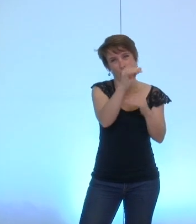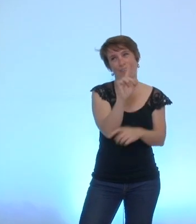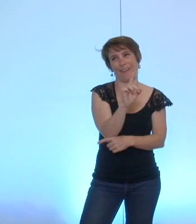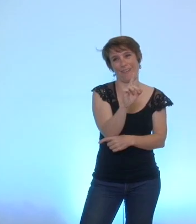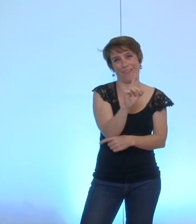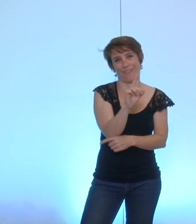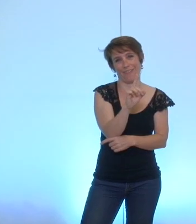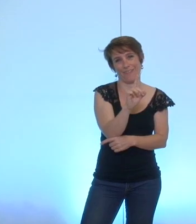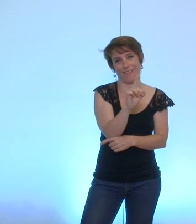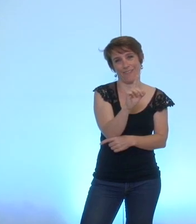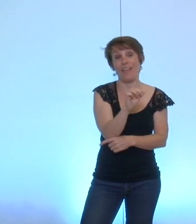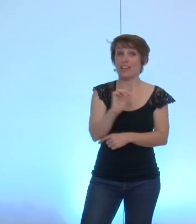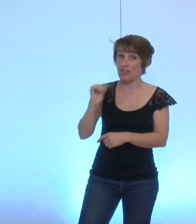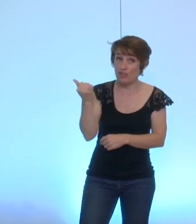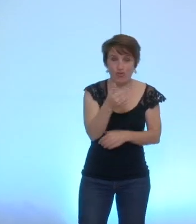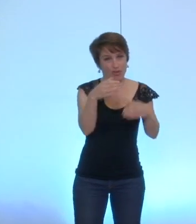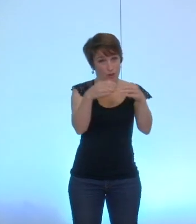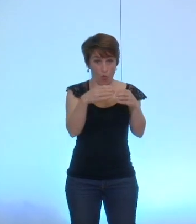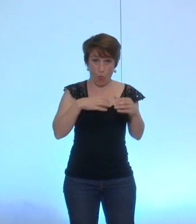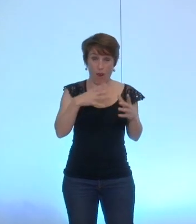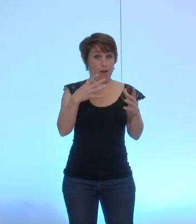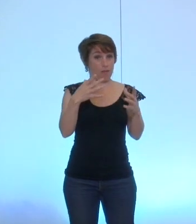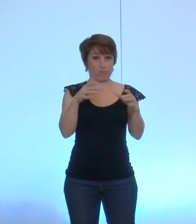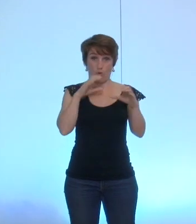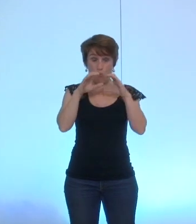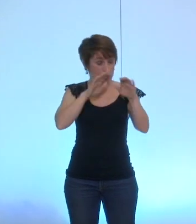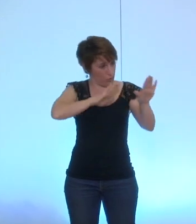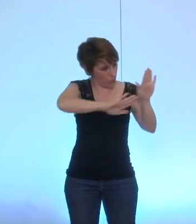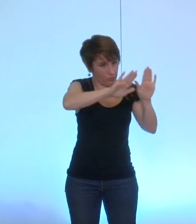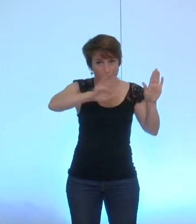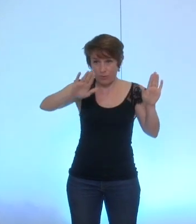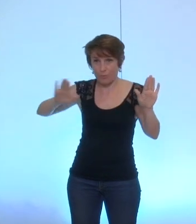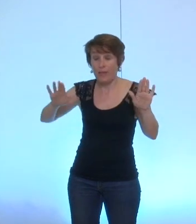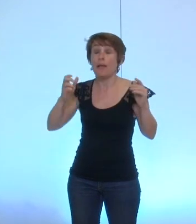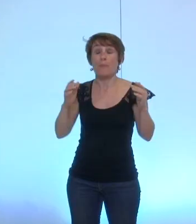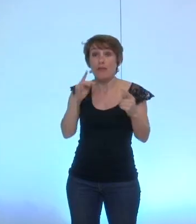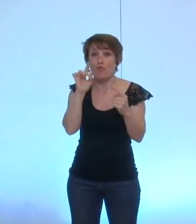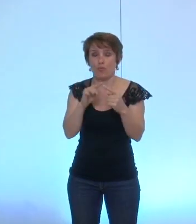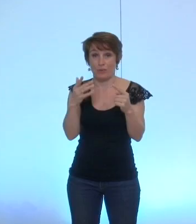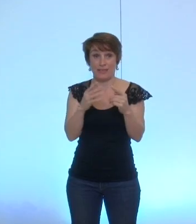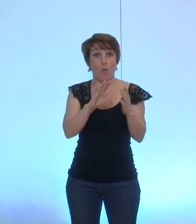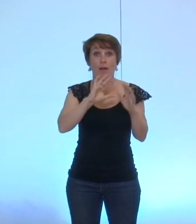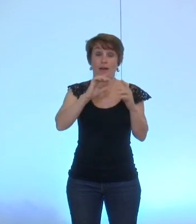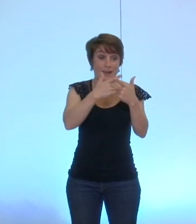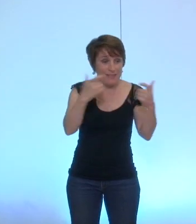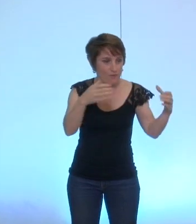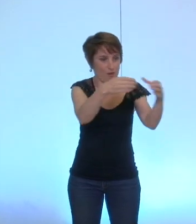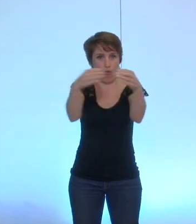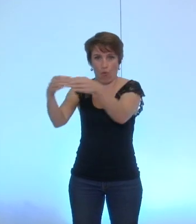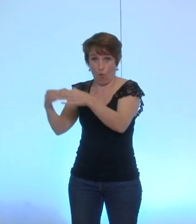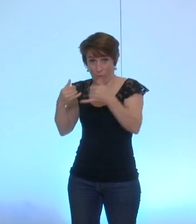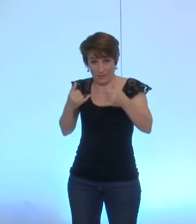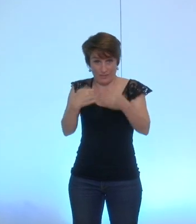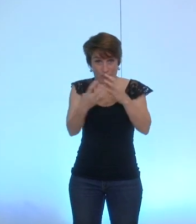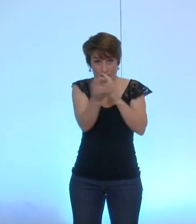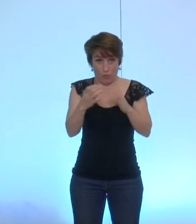Chaque groupe dispose d'outils de communication et il s'agit justement de permettre à l'ensemble des groupes du conseil municipal de pouvoir diffuser